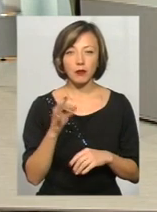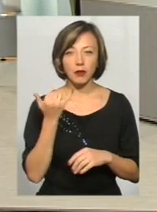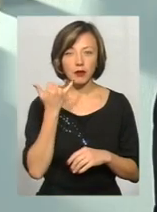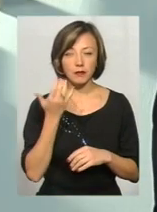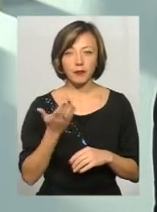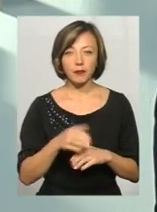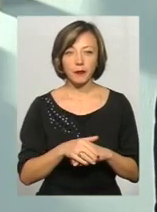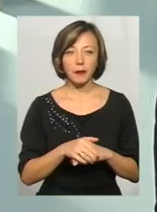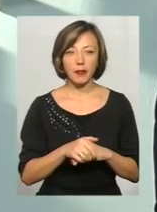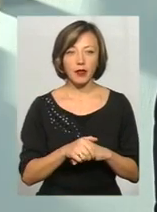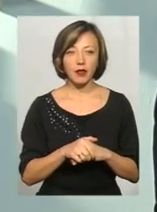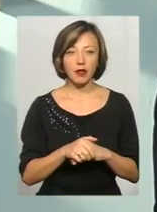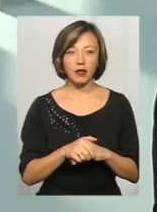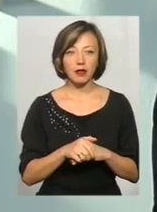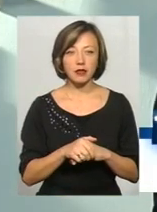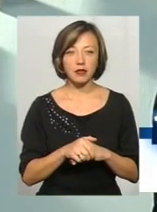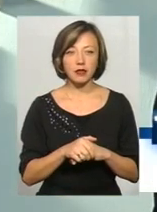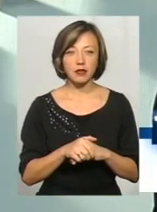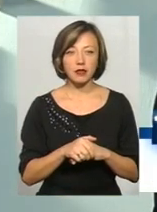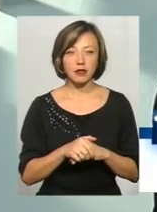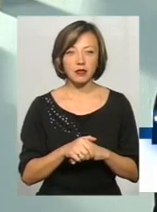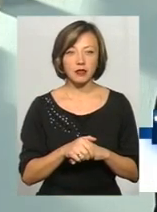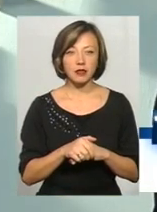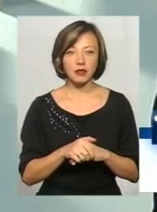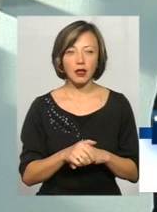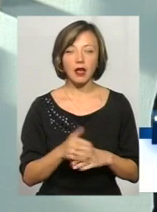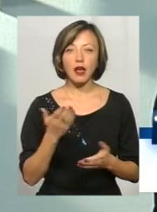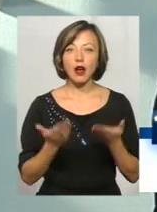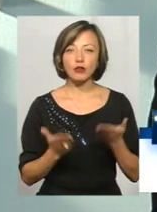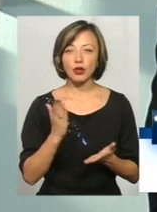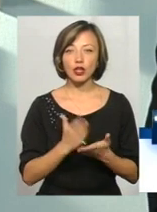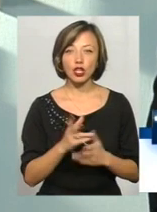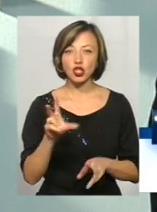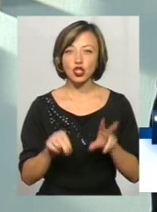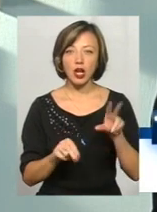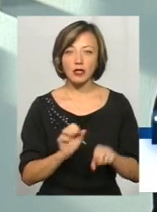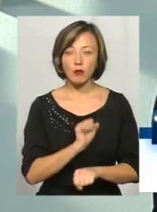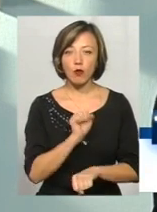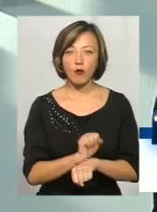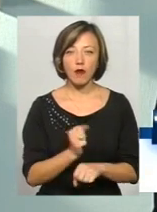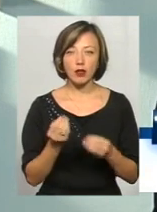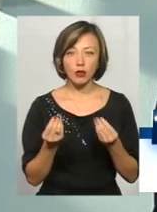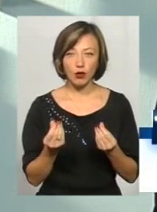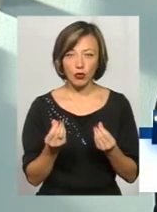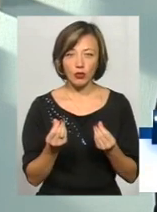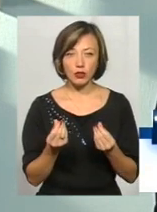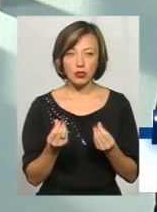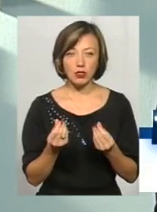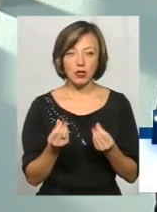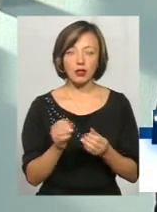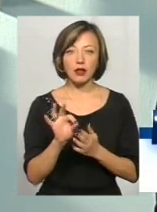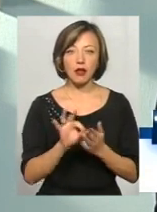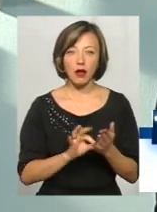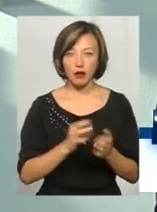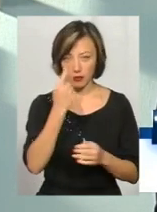Якщо є шанс заблокувати гроші в злочинця, то треба